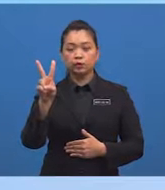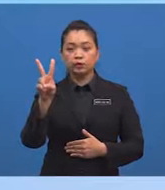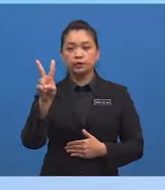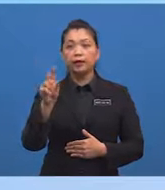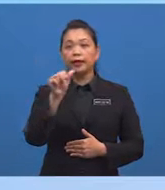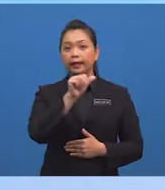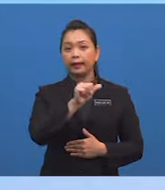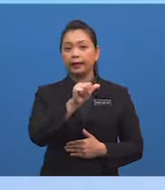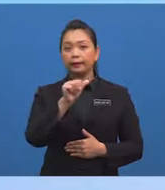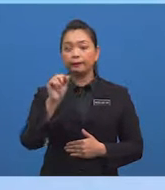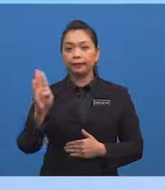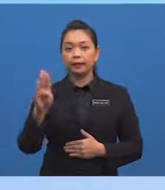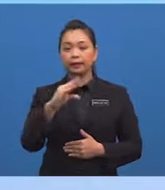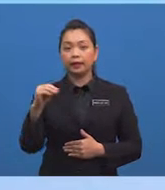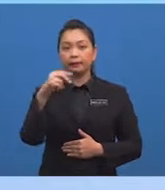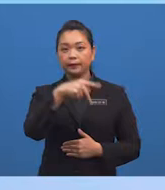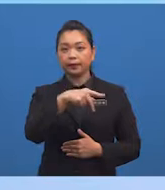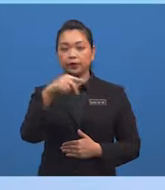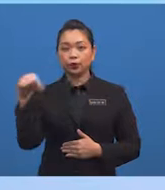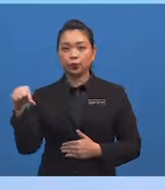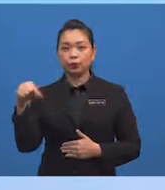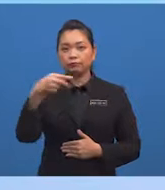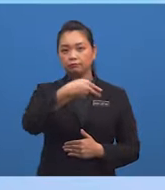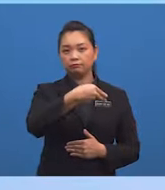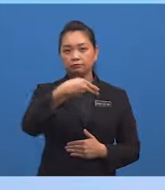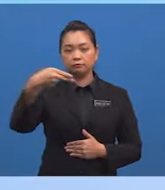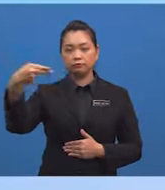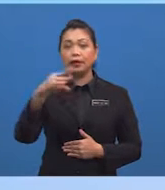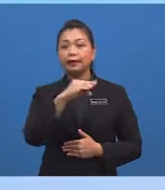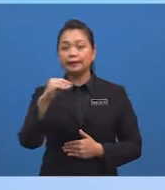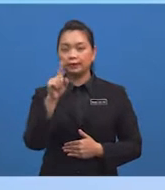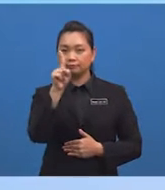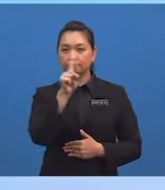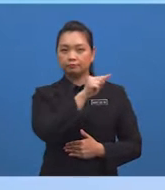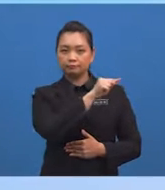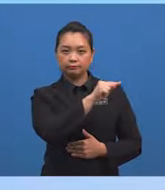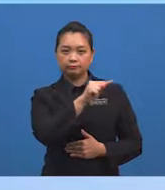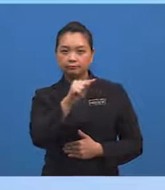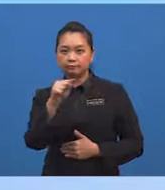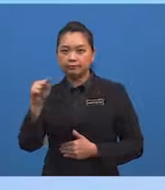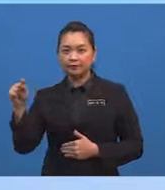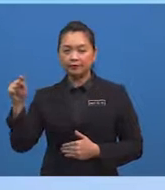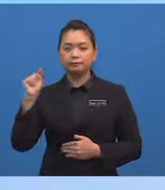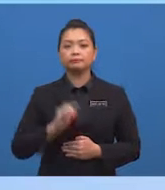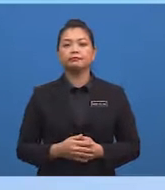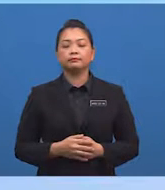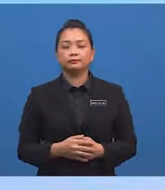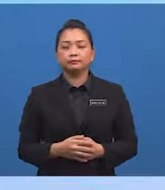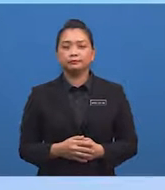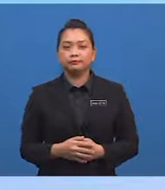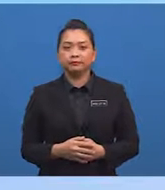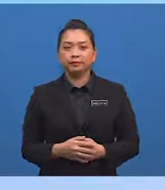AB dan PQ Serta satu garis rentas lintang